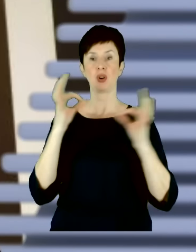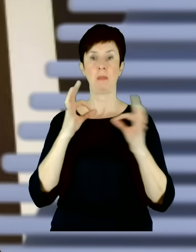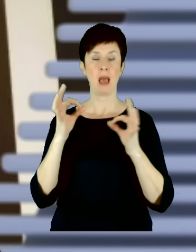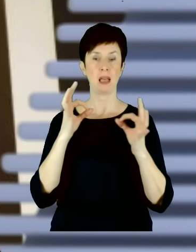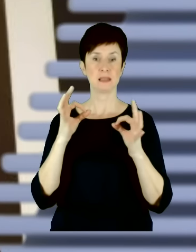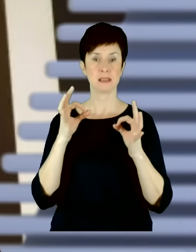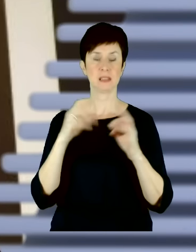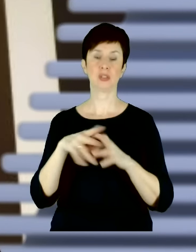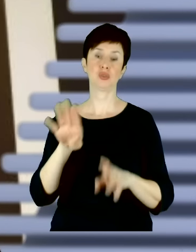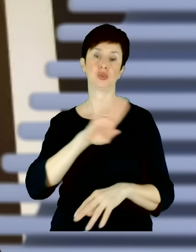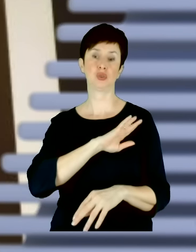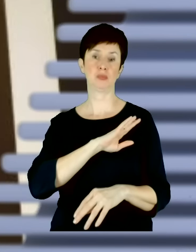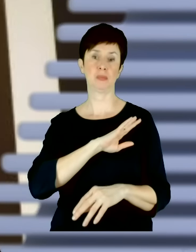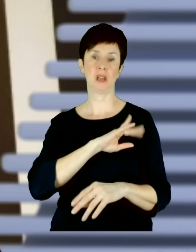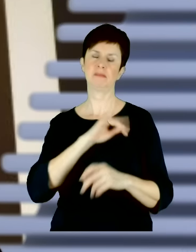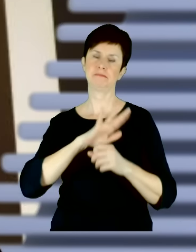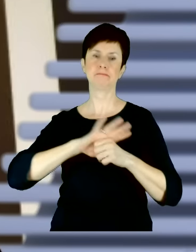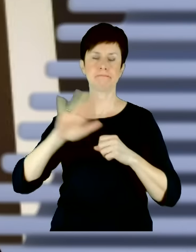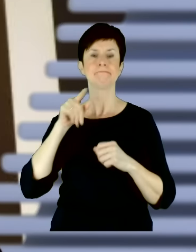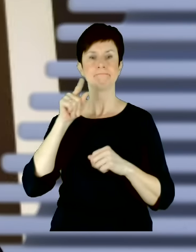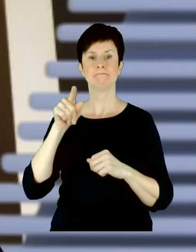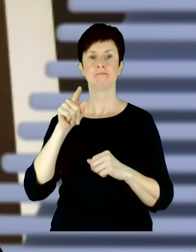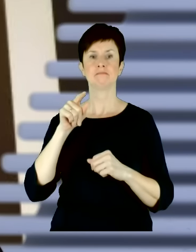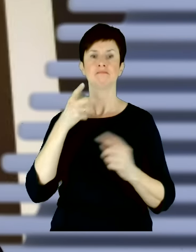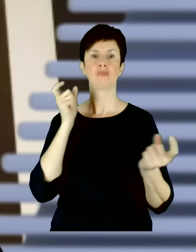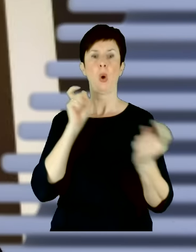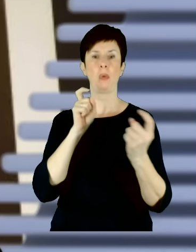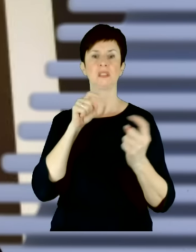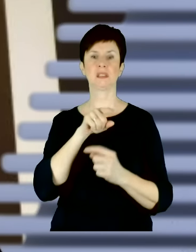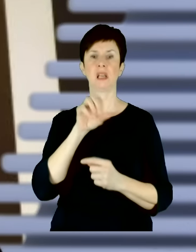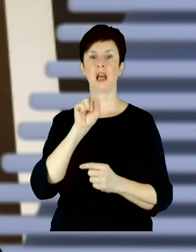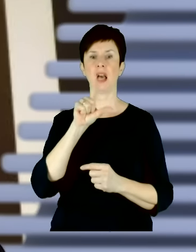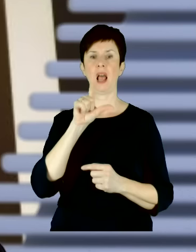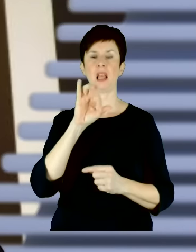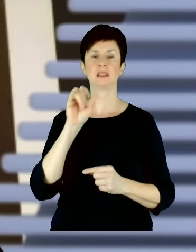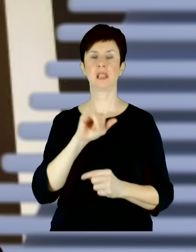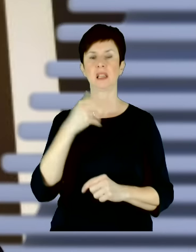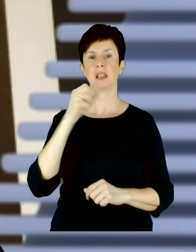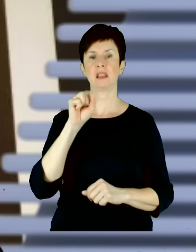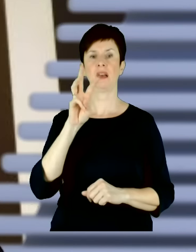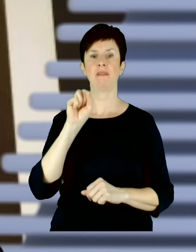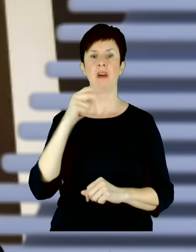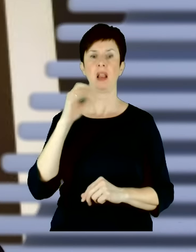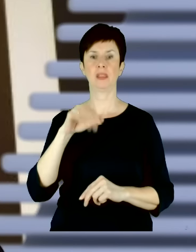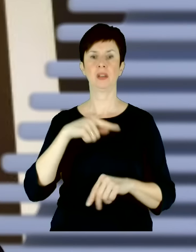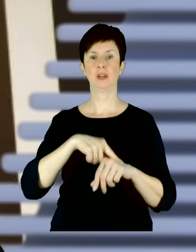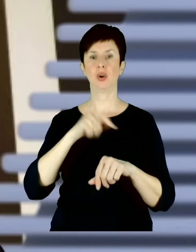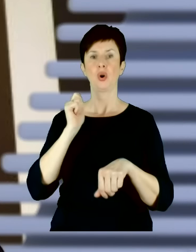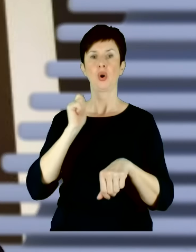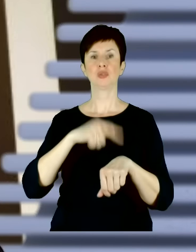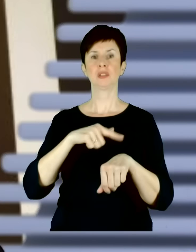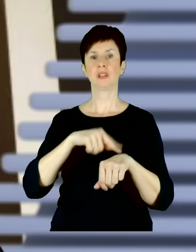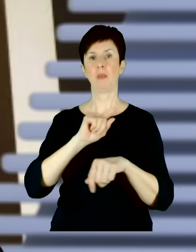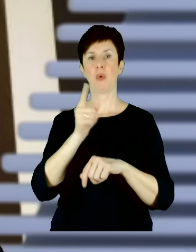śmierć najpopularniejszego rosyjskiego opozycjonisty Aleksieja Nawalnego. Dziś po godzinie 12 ta informacja